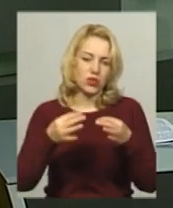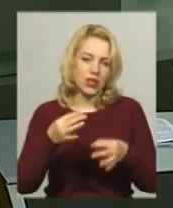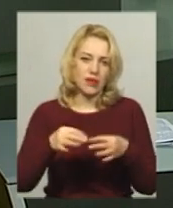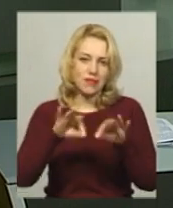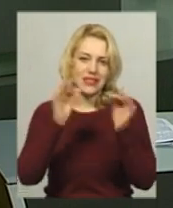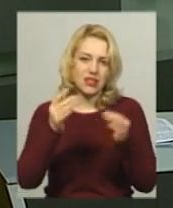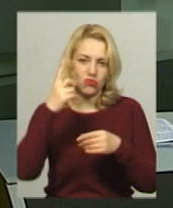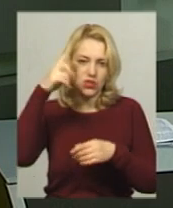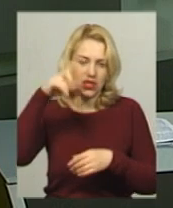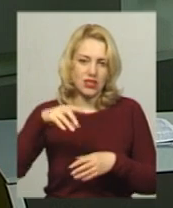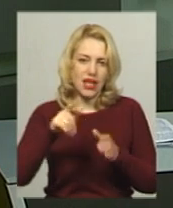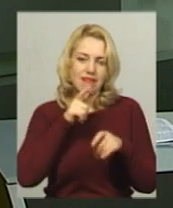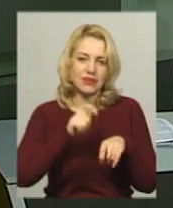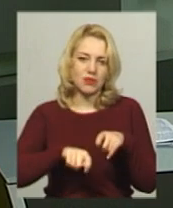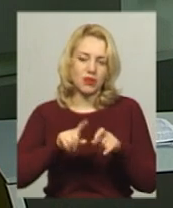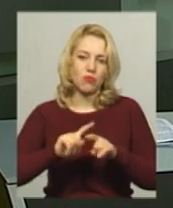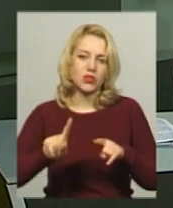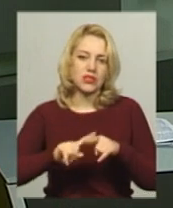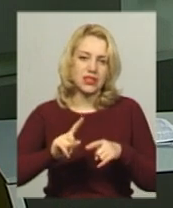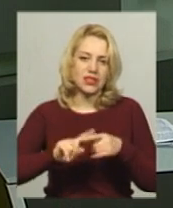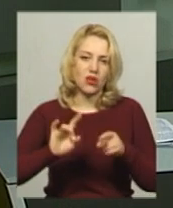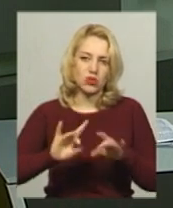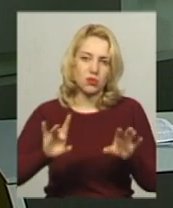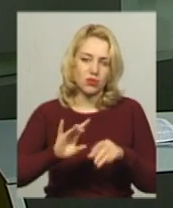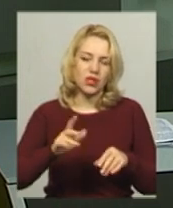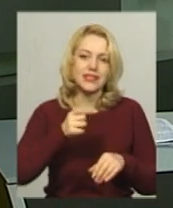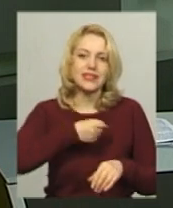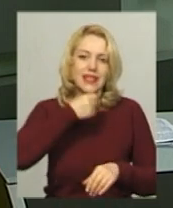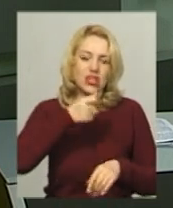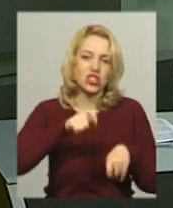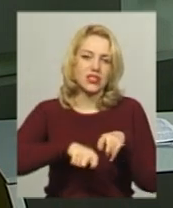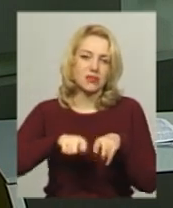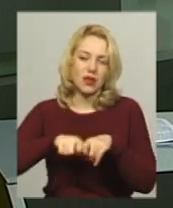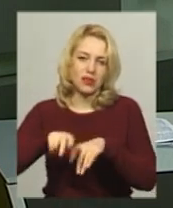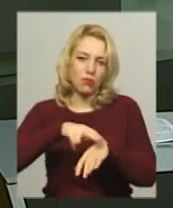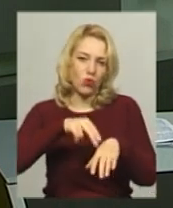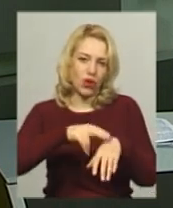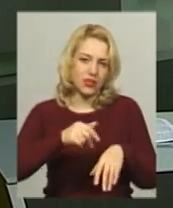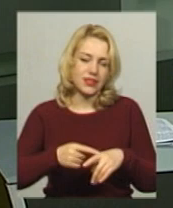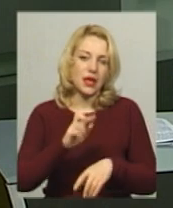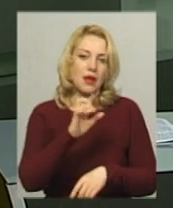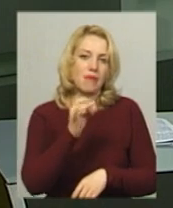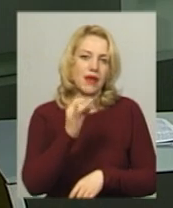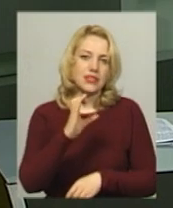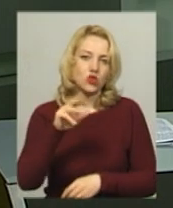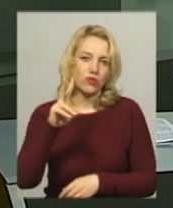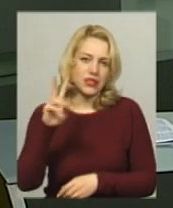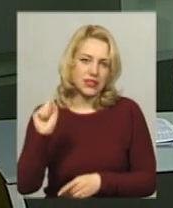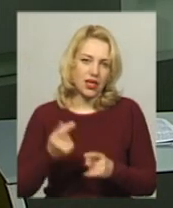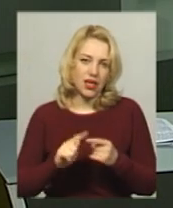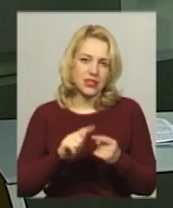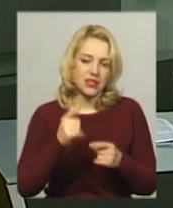експертиза. Про це розповіла старший інспектор сектору моніторингу Хмельницького відділу поліції Людмила Берестовська. За її словами,